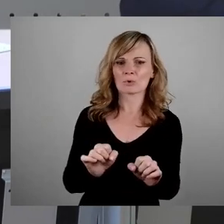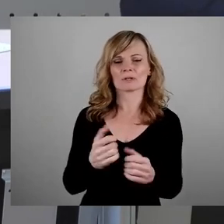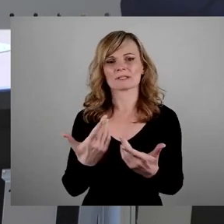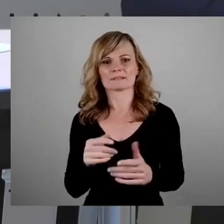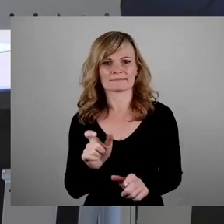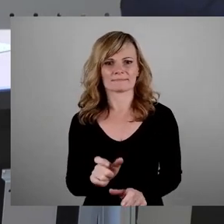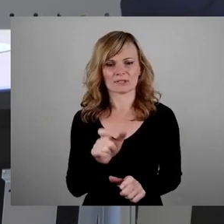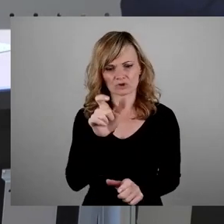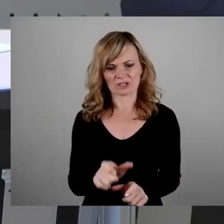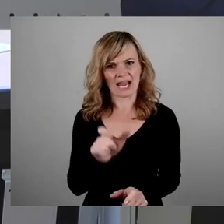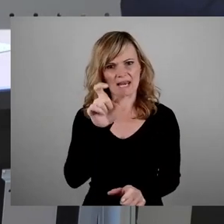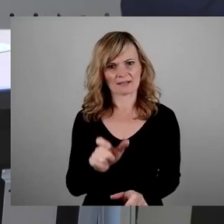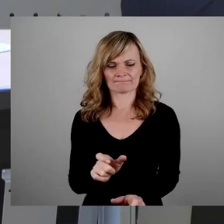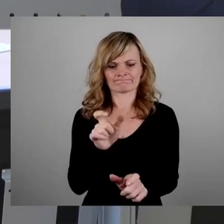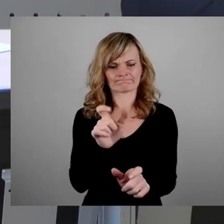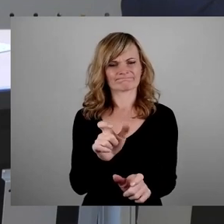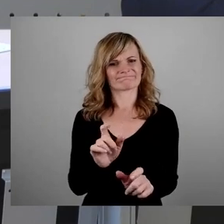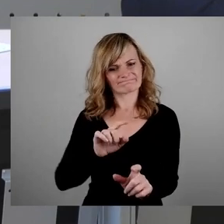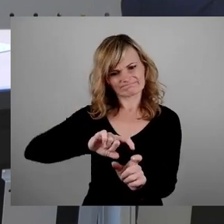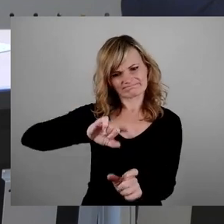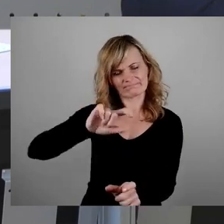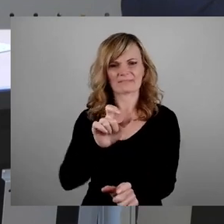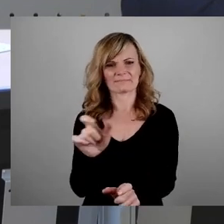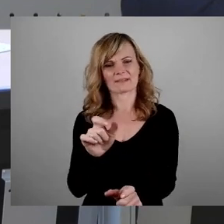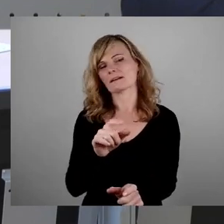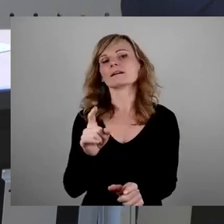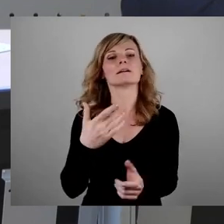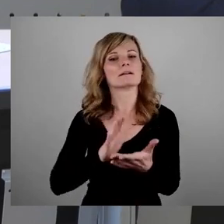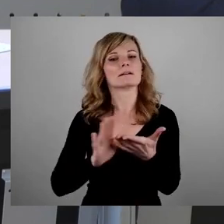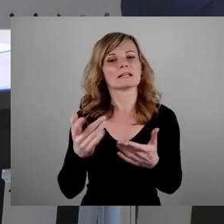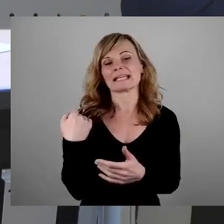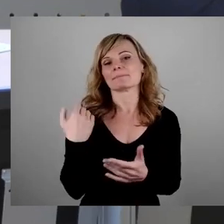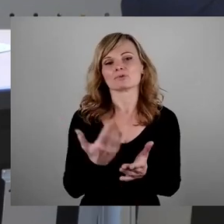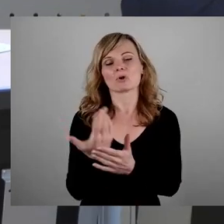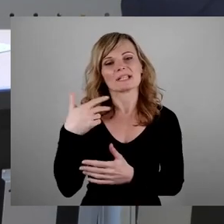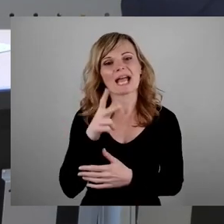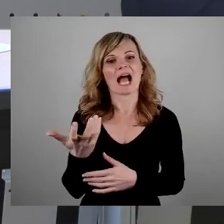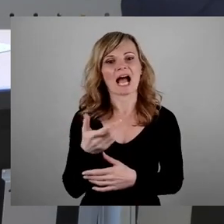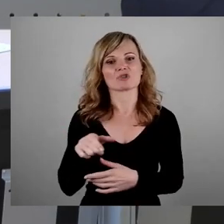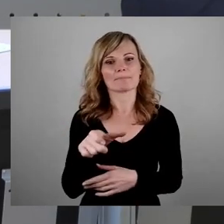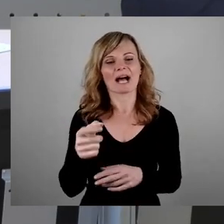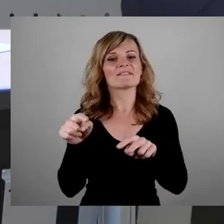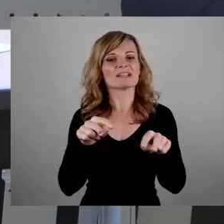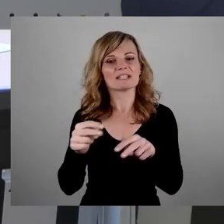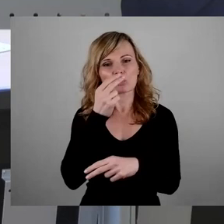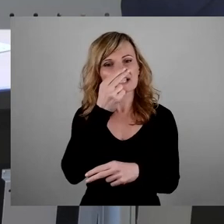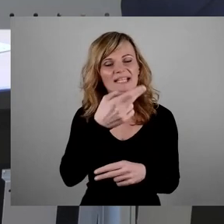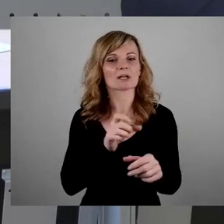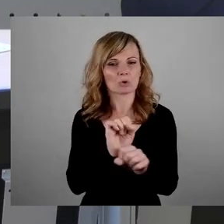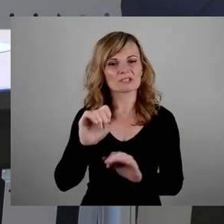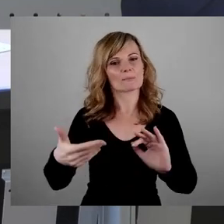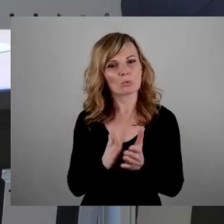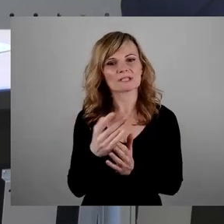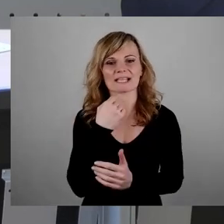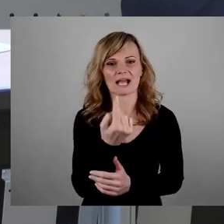Stelle, die da jetzt steht. Ich will die Worte einfach, wir haben sie jetzt gerade schon bei Herrn Aschenbach im Video gesehen, aber nochmal hier kurz nennen.